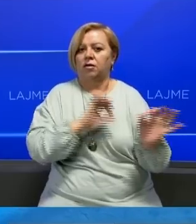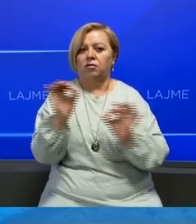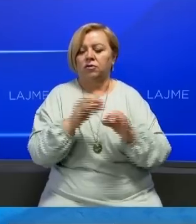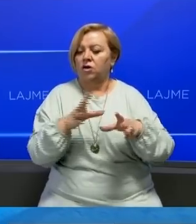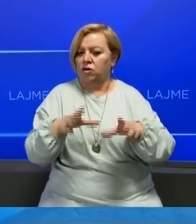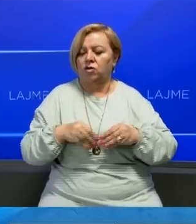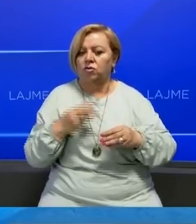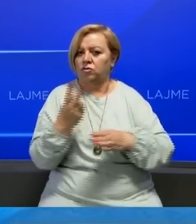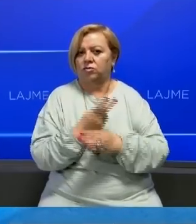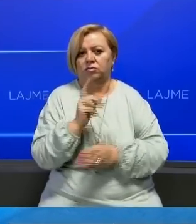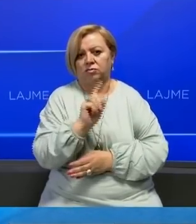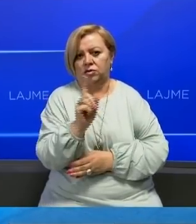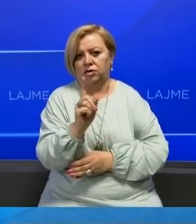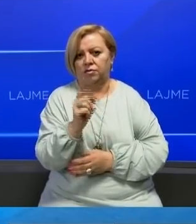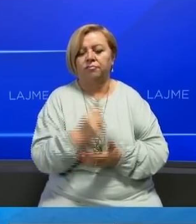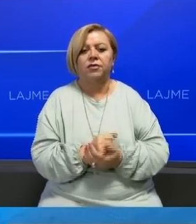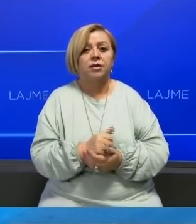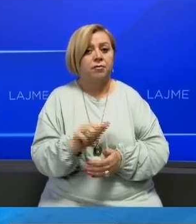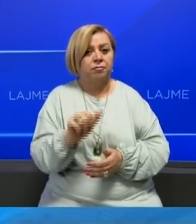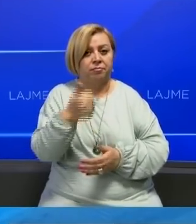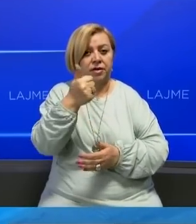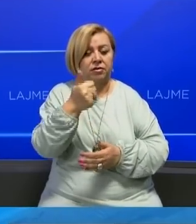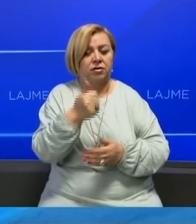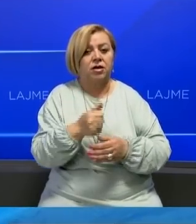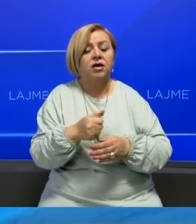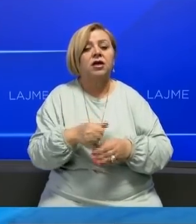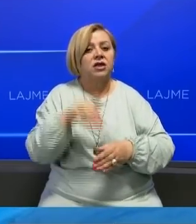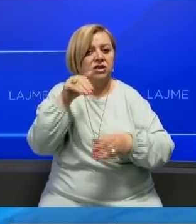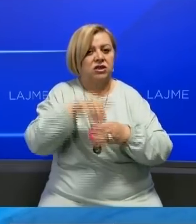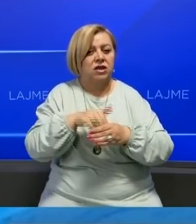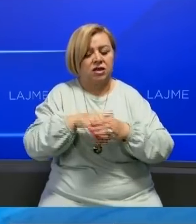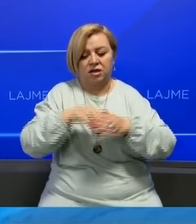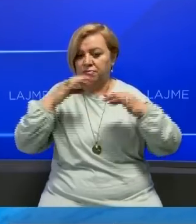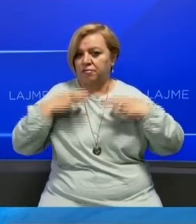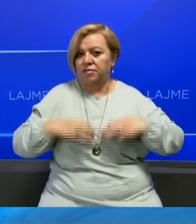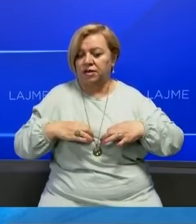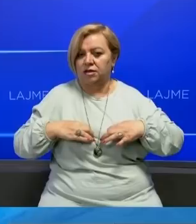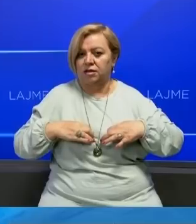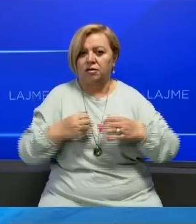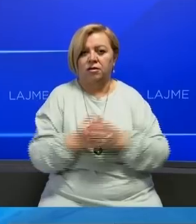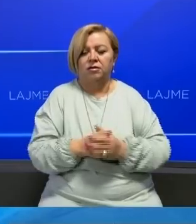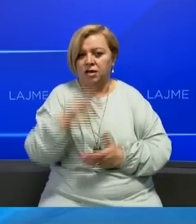ta një pavarësin e Kosovës për paras gjedhive të ardhëshme presidenciale në Serbi.